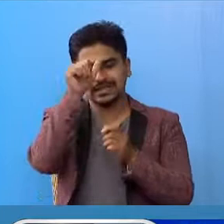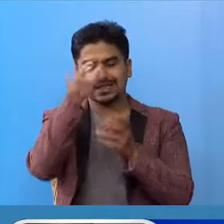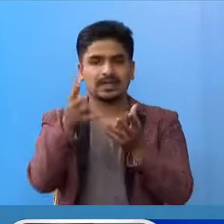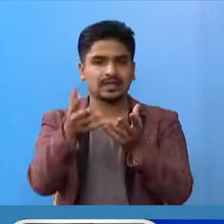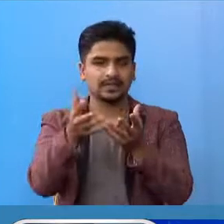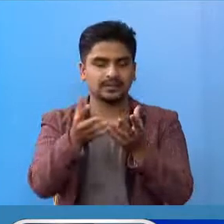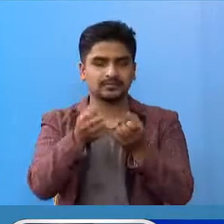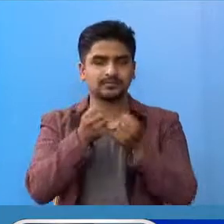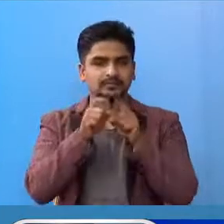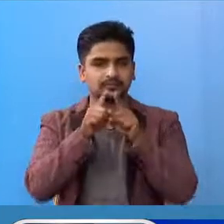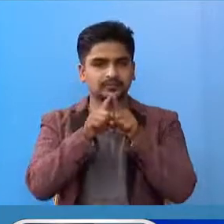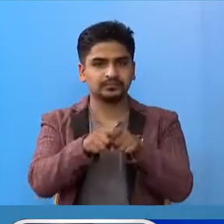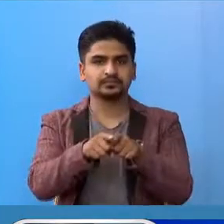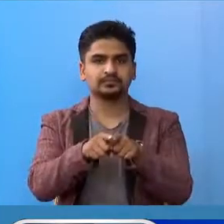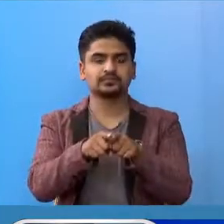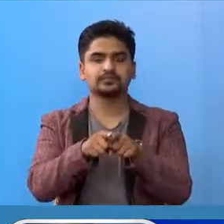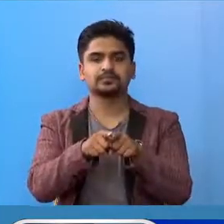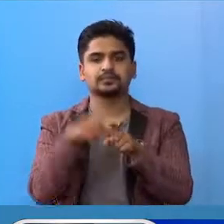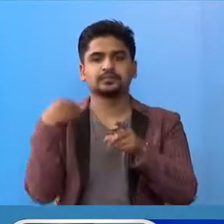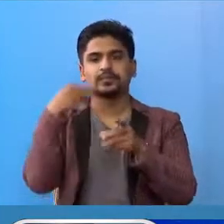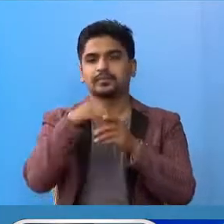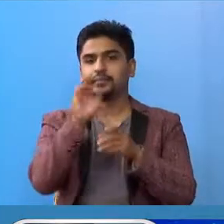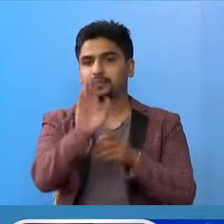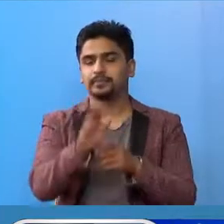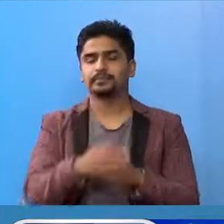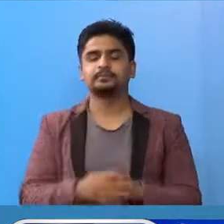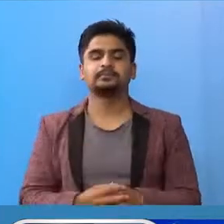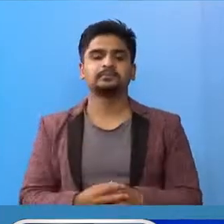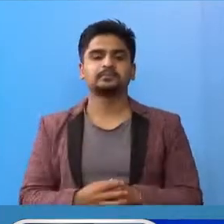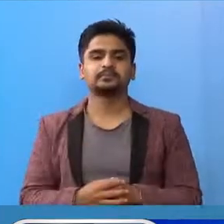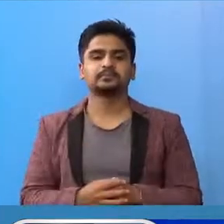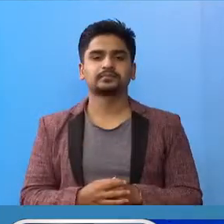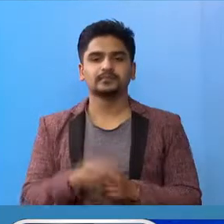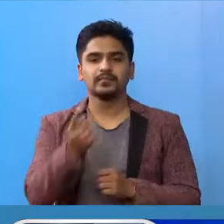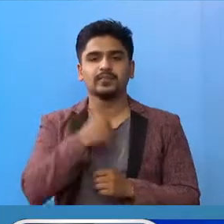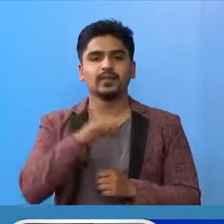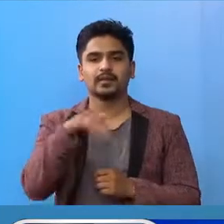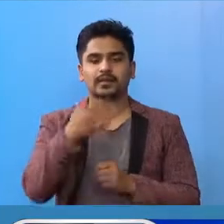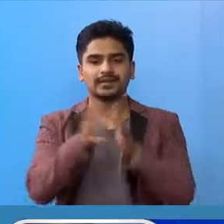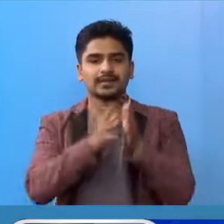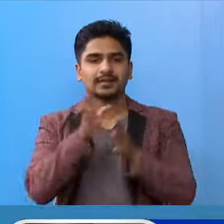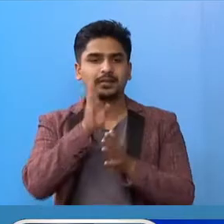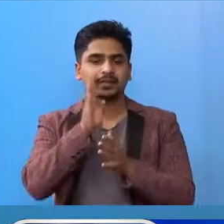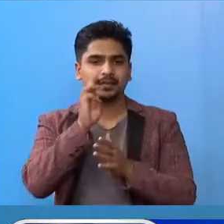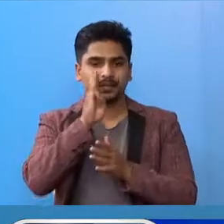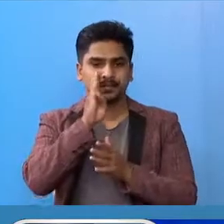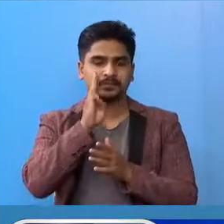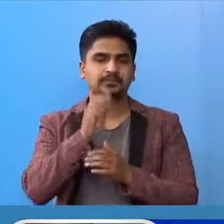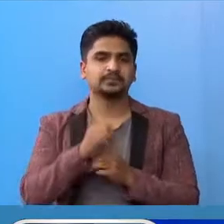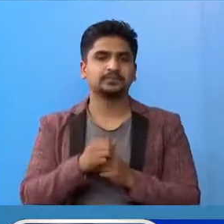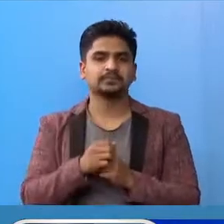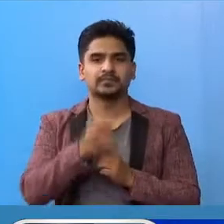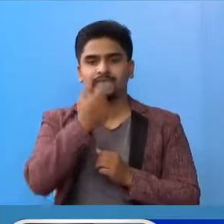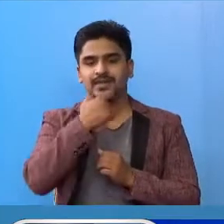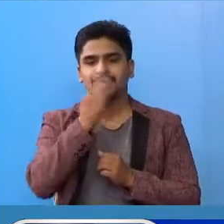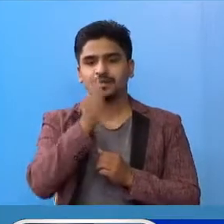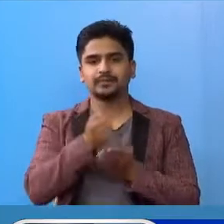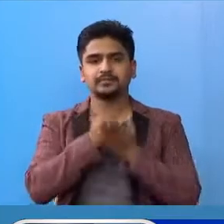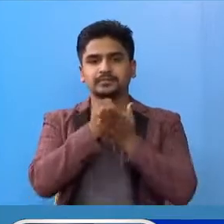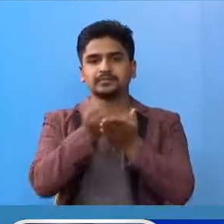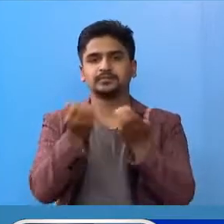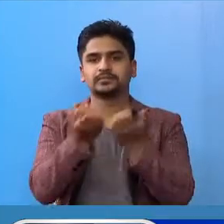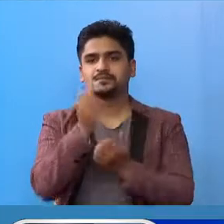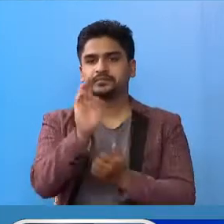बिवरंड का साथ उपस्तित वायका चूं। आमिलाई सांकेतिक वासा मां सागर